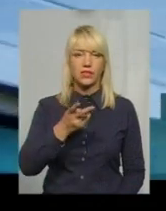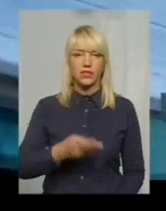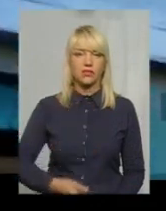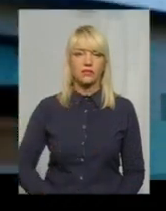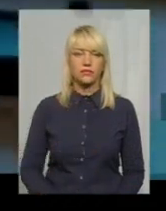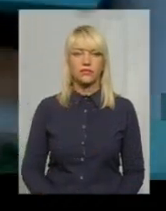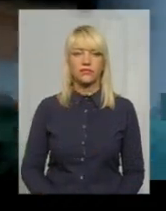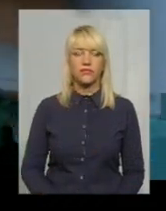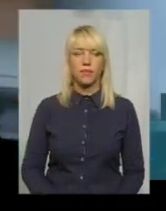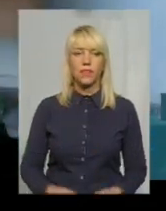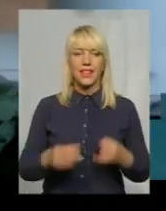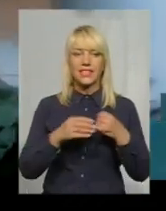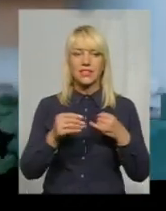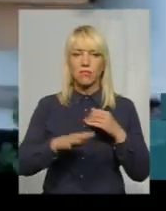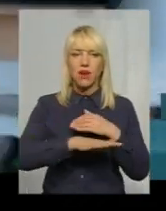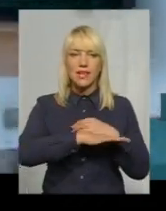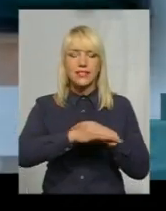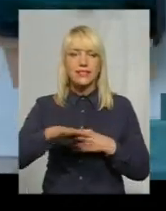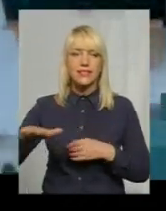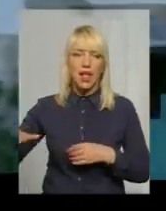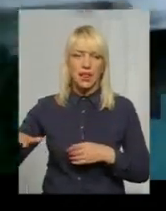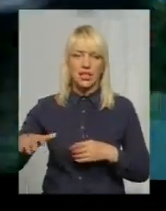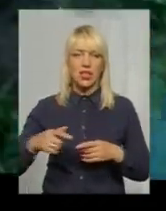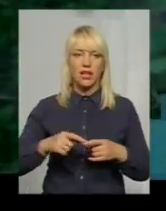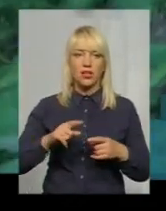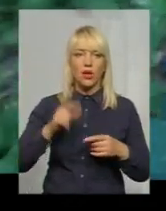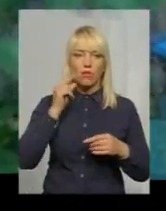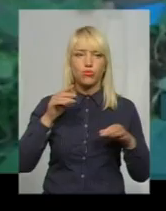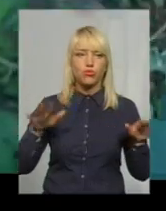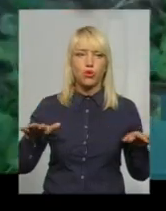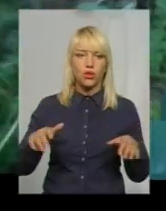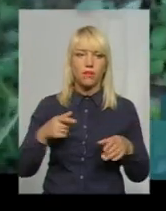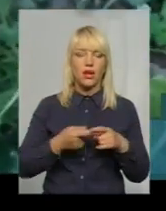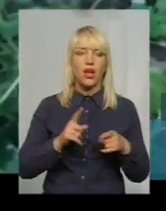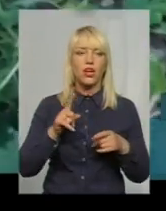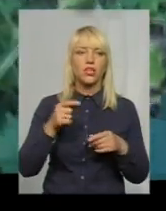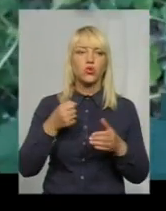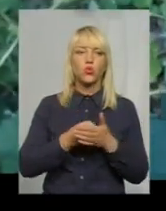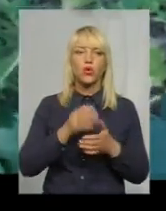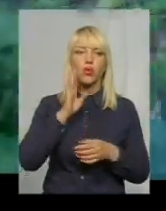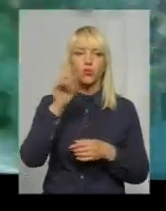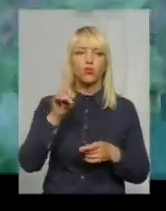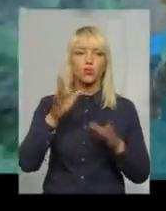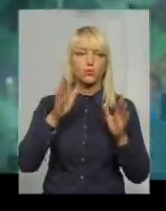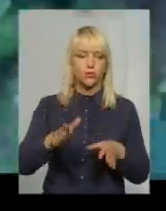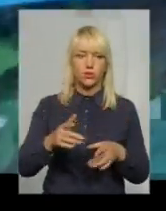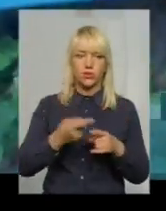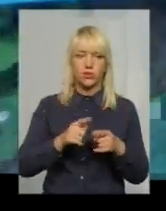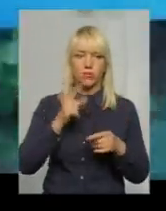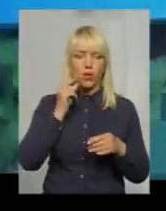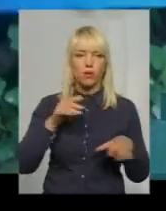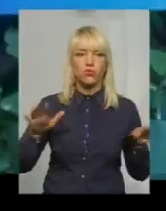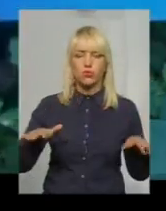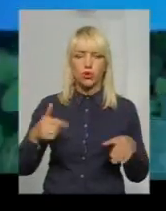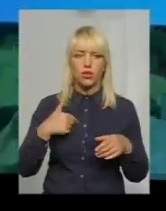Дивіться, земля встелена бджолами. А ще до ранку, що буде робитися до ранку з цими бджолами? Бджоли